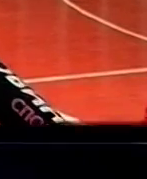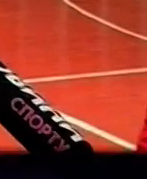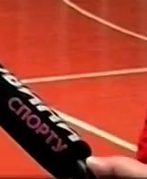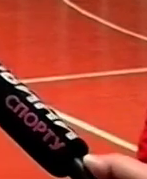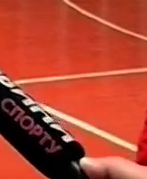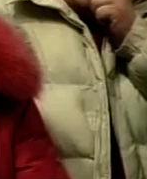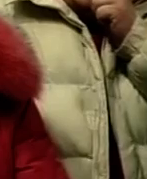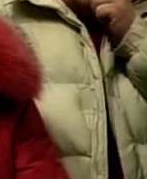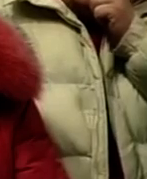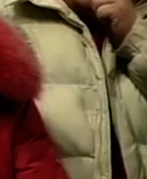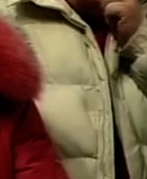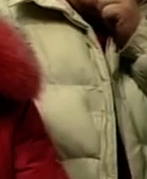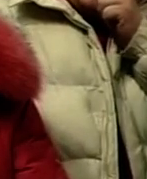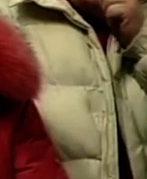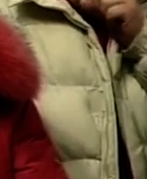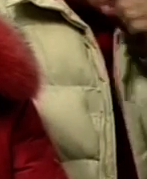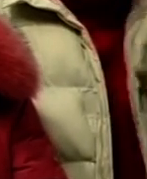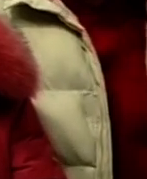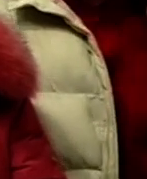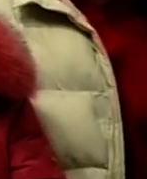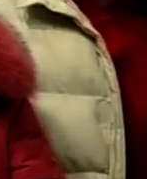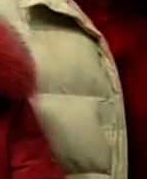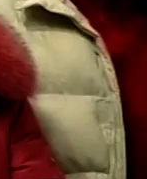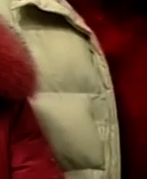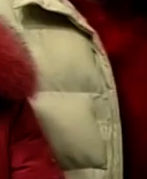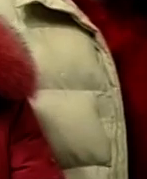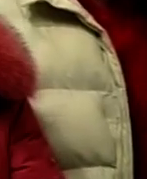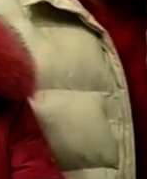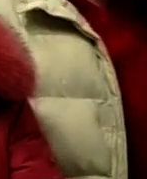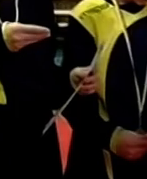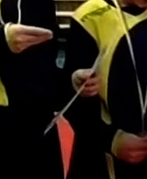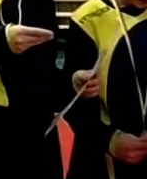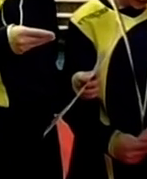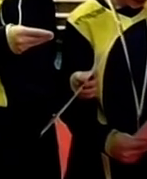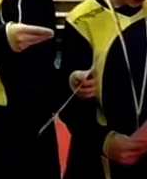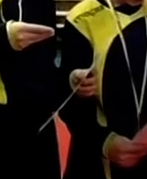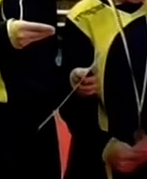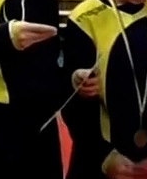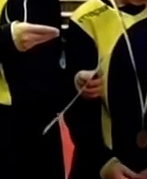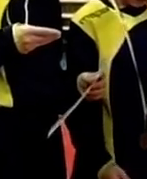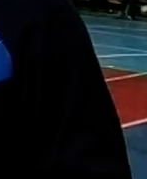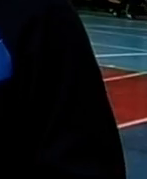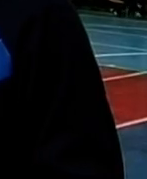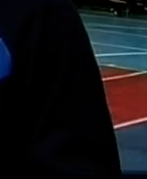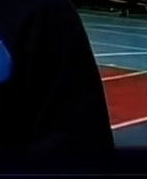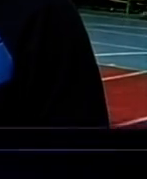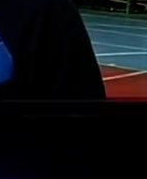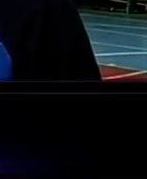У планах організаторів – запросити на наступний турнір юнацькі команди грандів українського футболу.